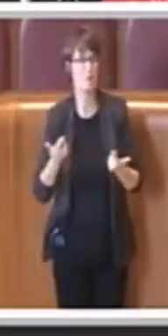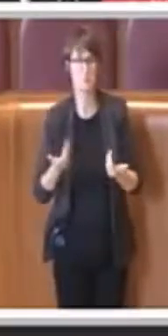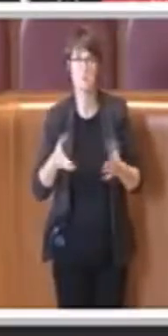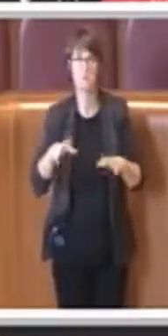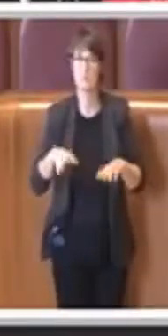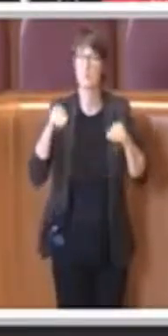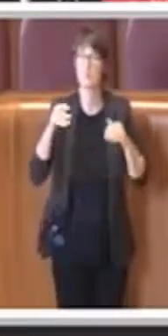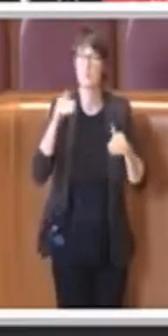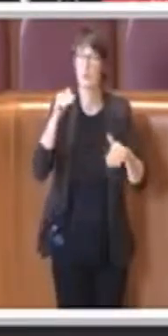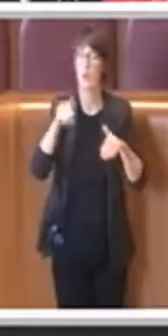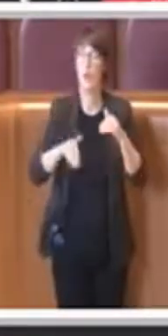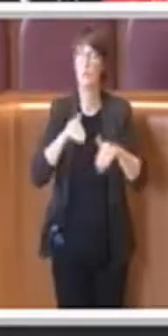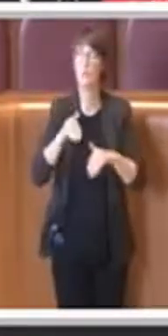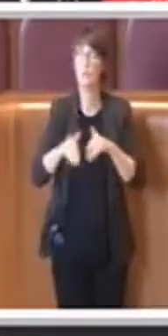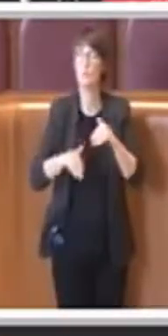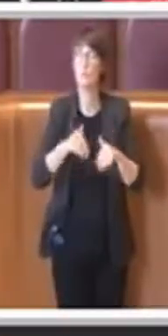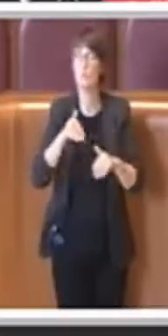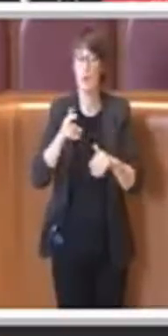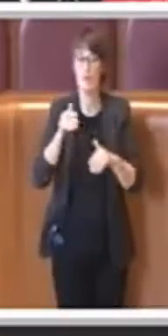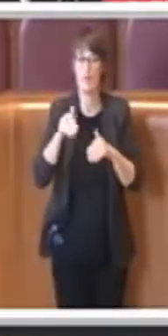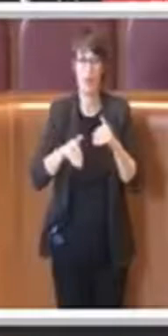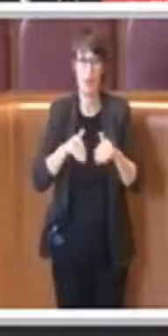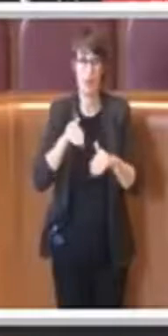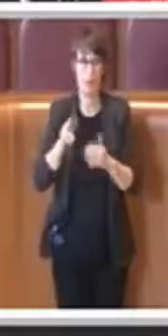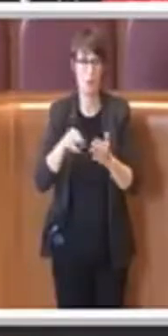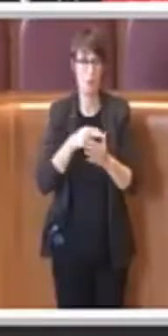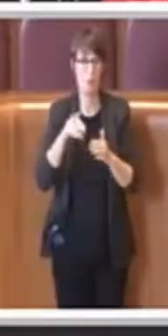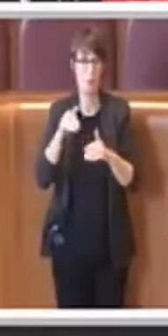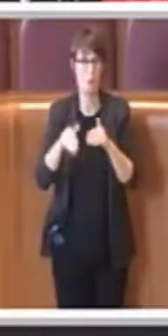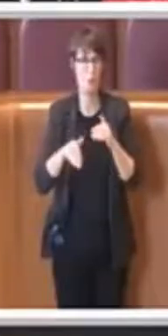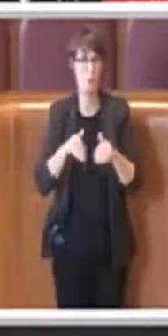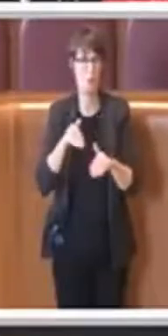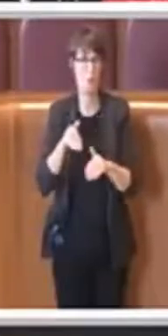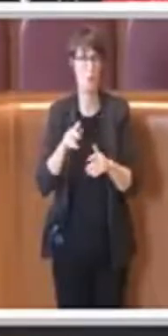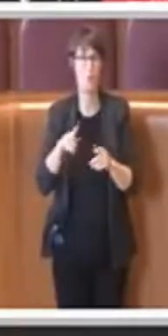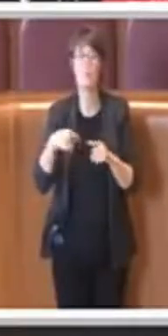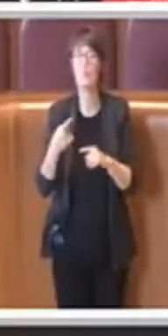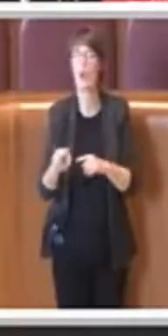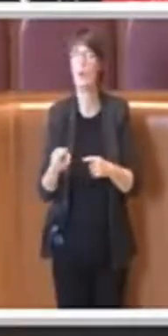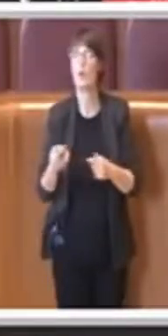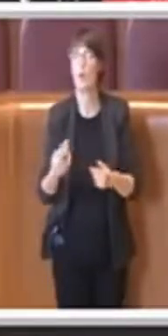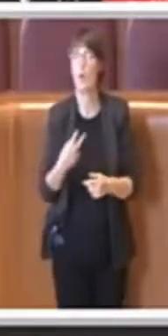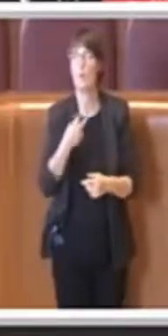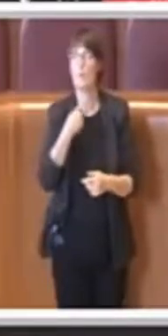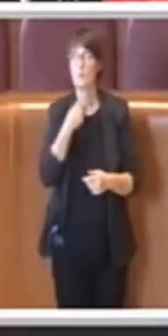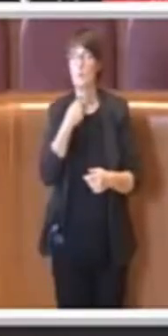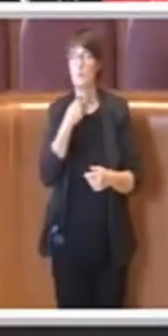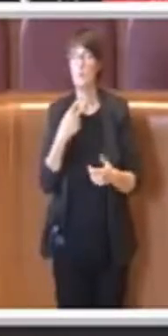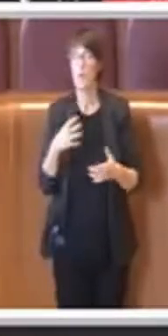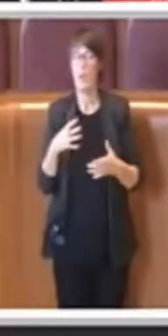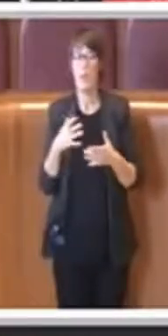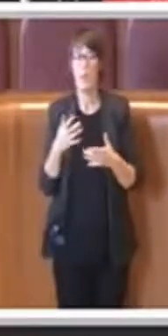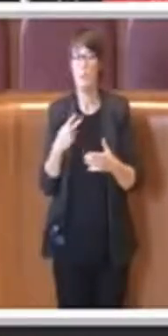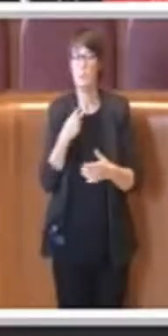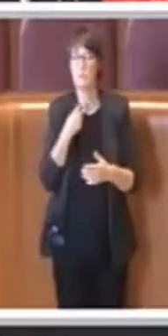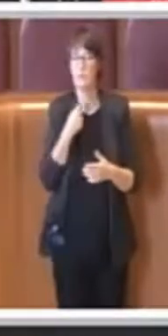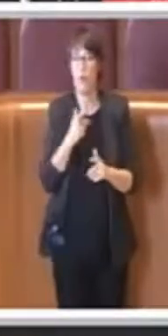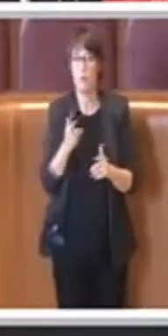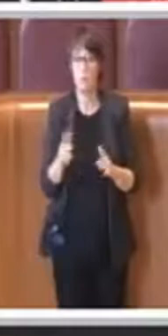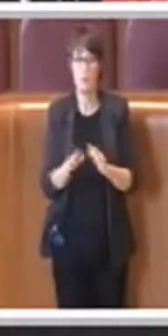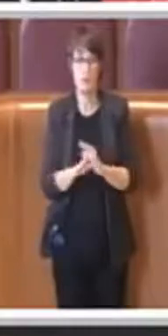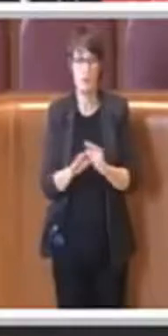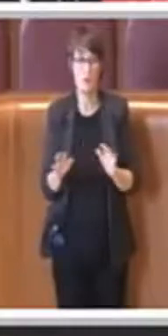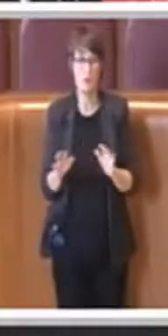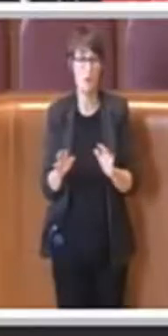consultivo, che sappiamo poi essere un referendum assolutamente non vincolante, per ascoltare